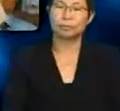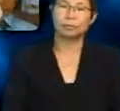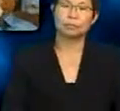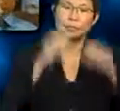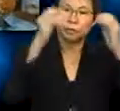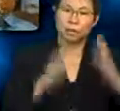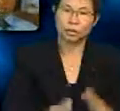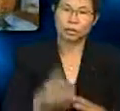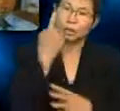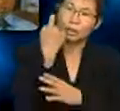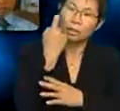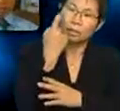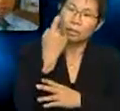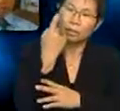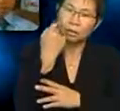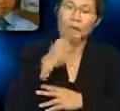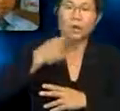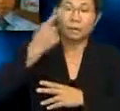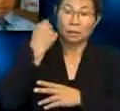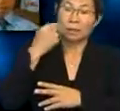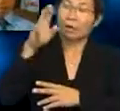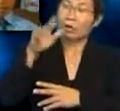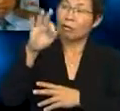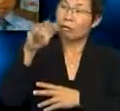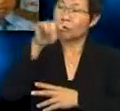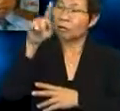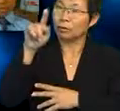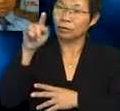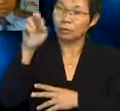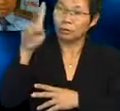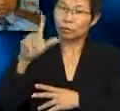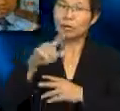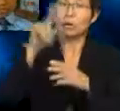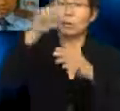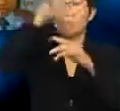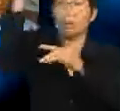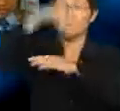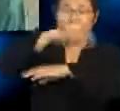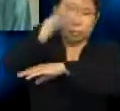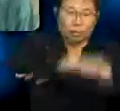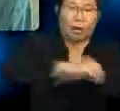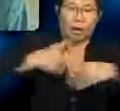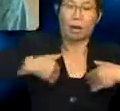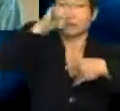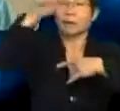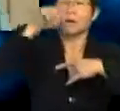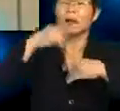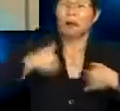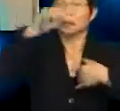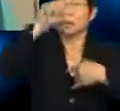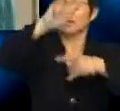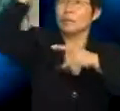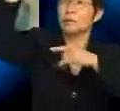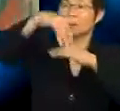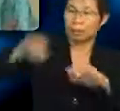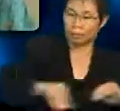Cikgu, tadi virus ada nyatakan matahari akan tenggelam. Adakah matahari bergerak, Cikgu? Ya, bagus soalan ini, murid